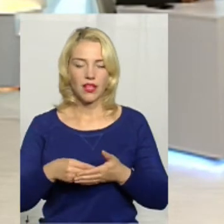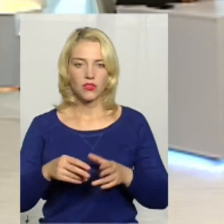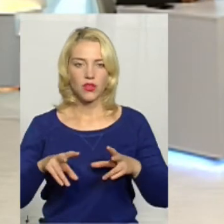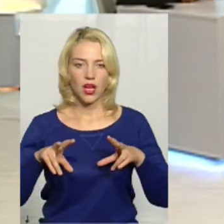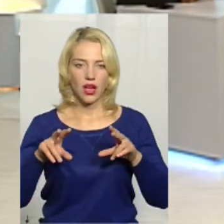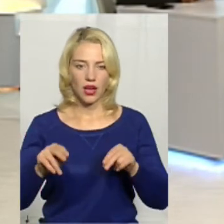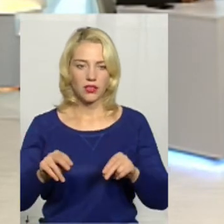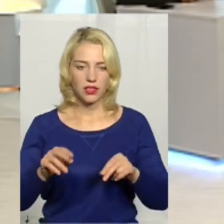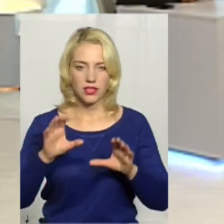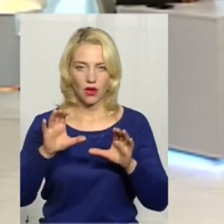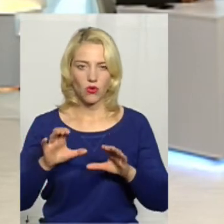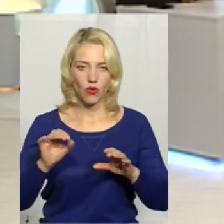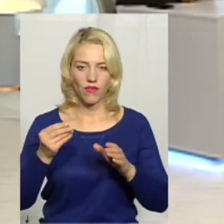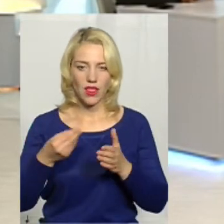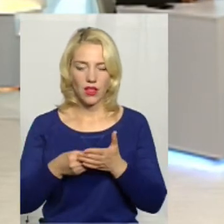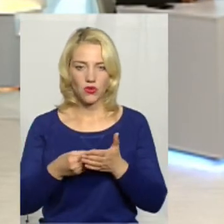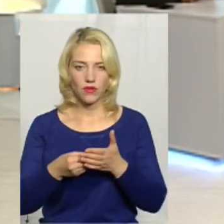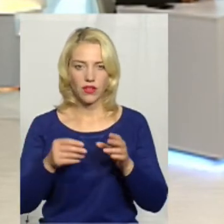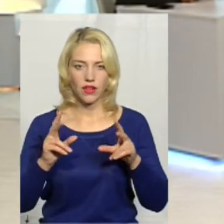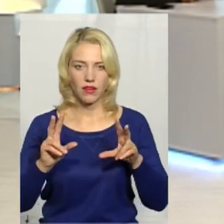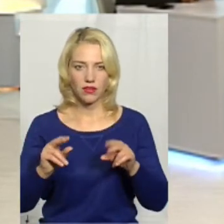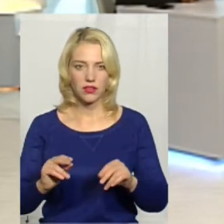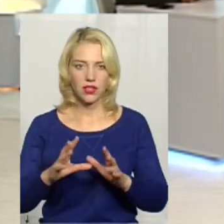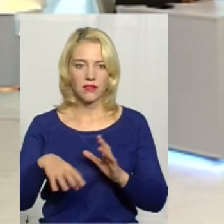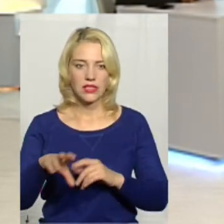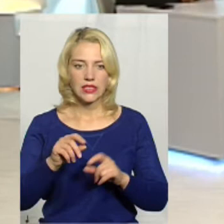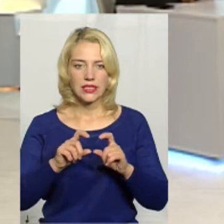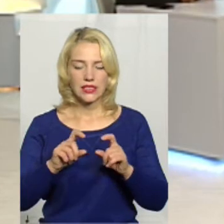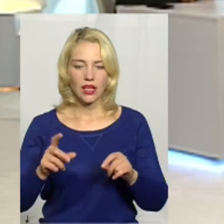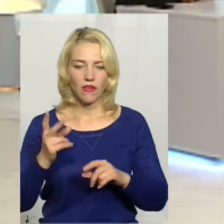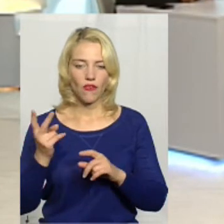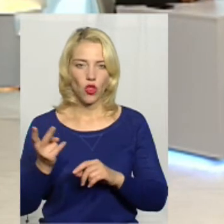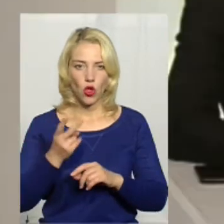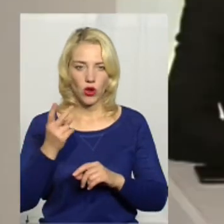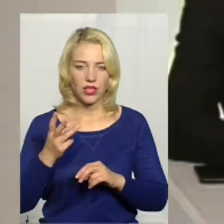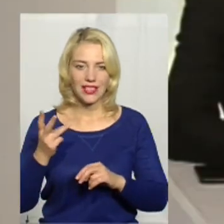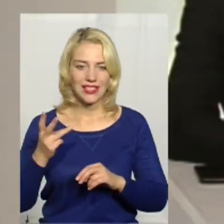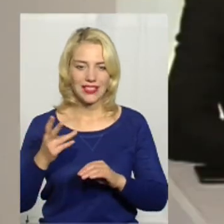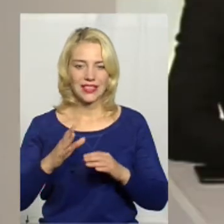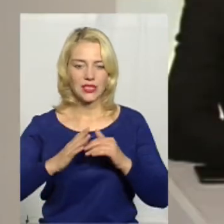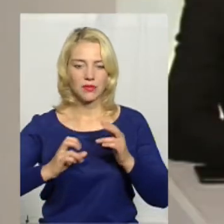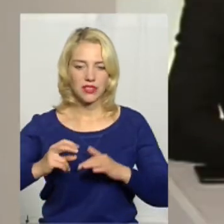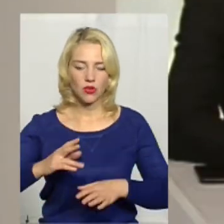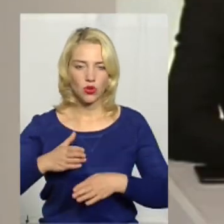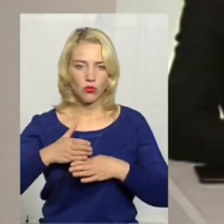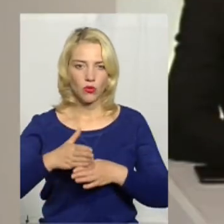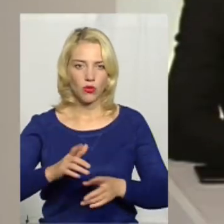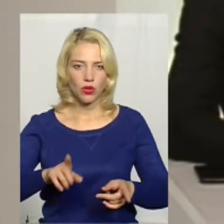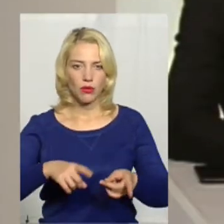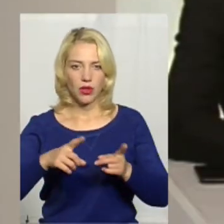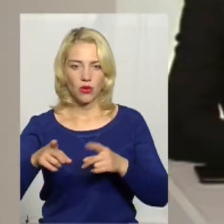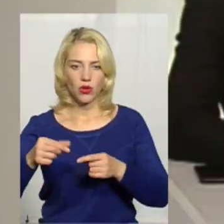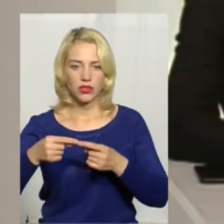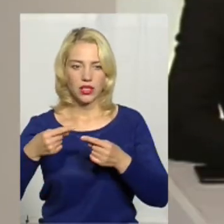закону про фінансові гарантії, всі заклади вторинної і третинної спеціалізовані допомоги переходять на